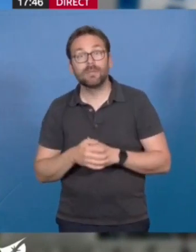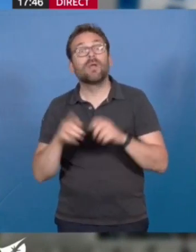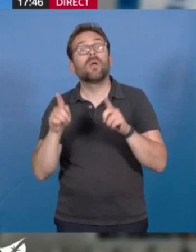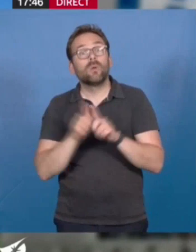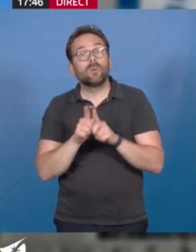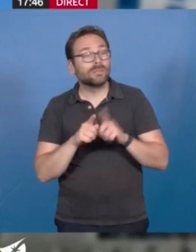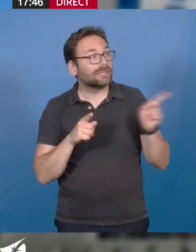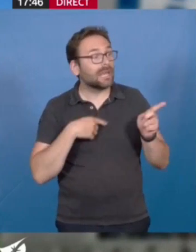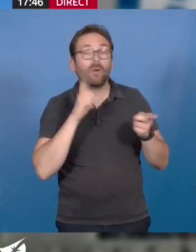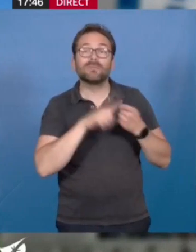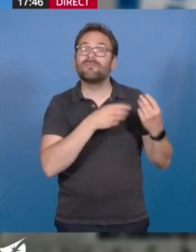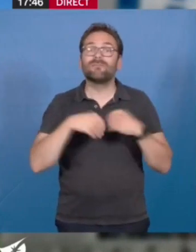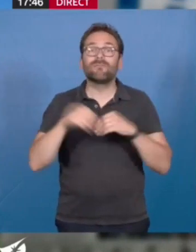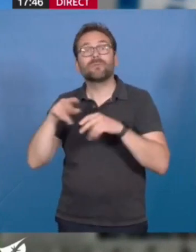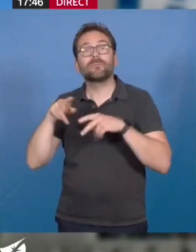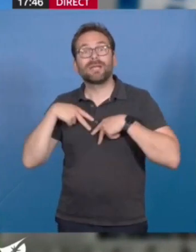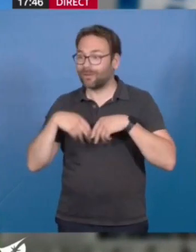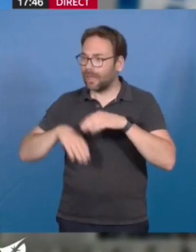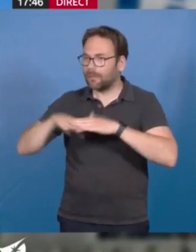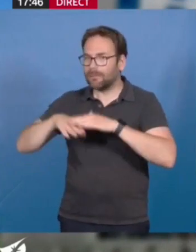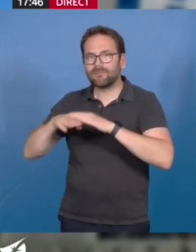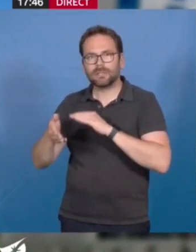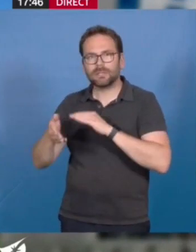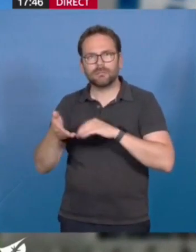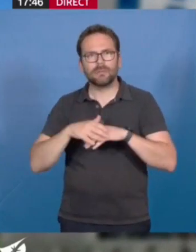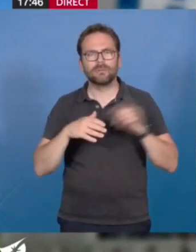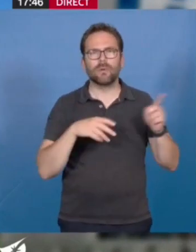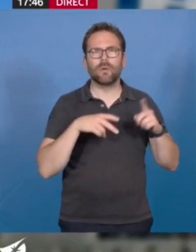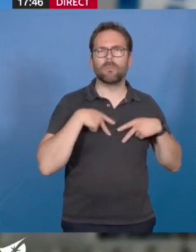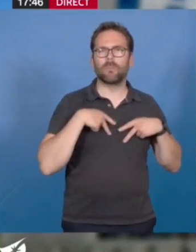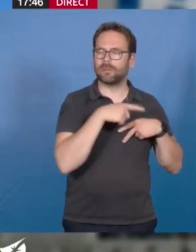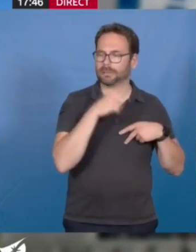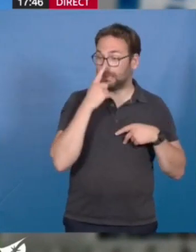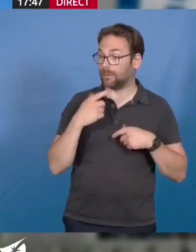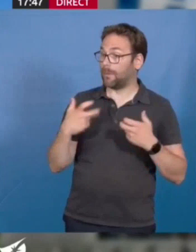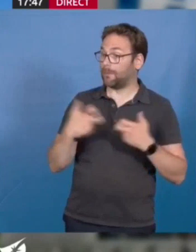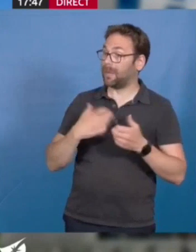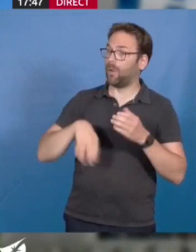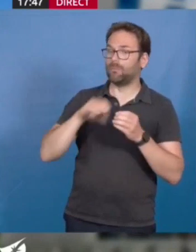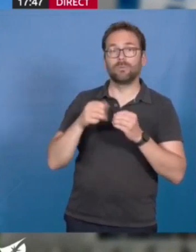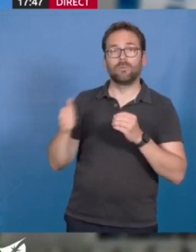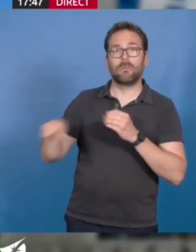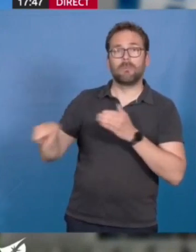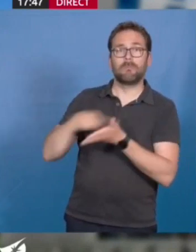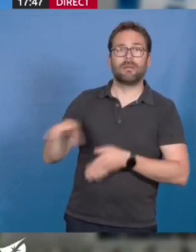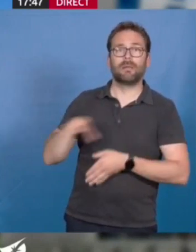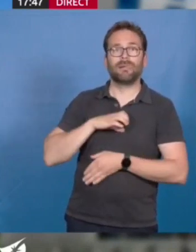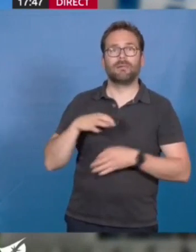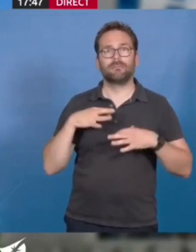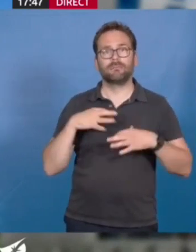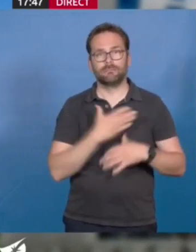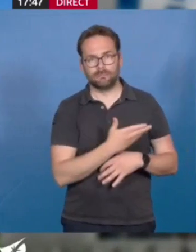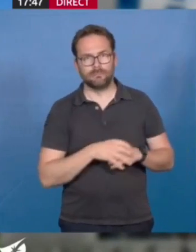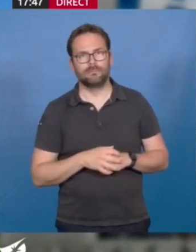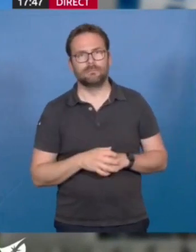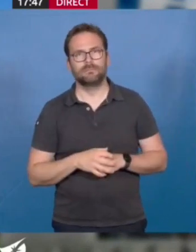bailleurs. Elle est aussi plafonnée. Or, aujourd'hui, les promoteurs renvoient le surcoût de construction aux bailleurs sociaux. Par ailleurs, afin de